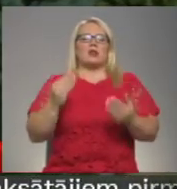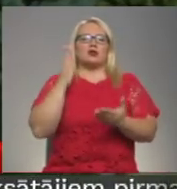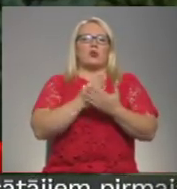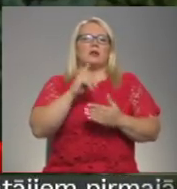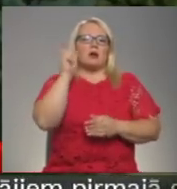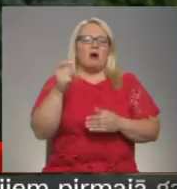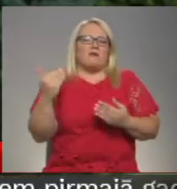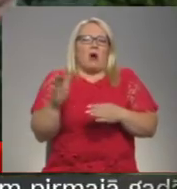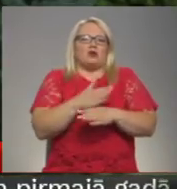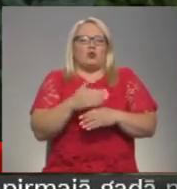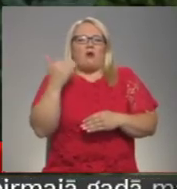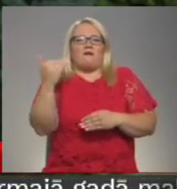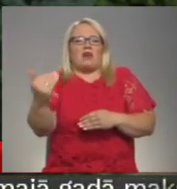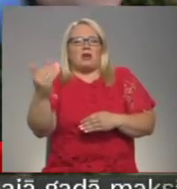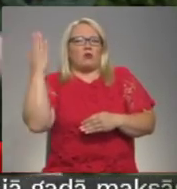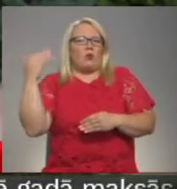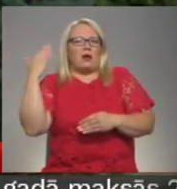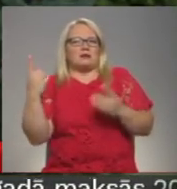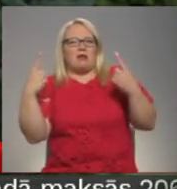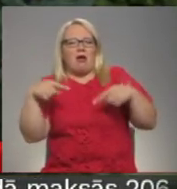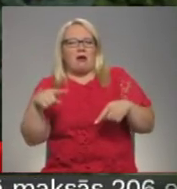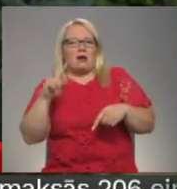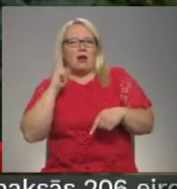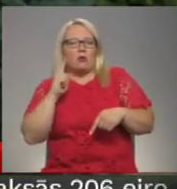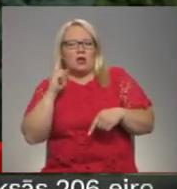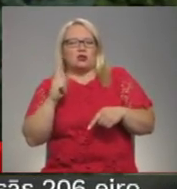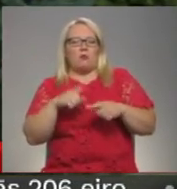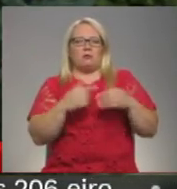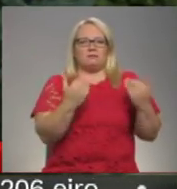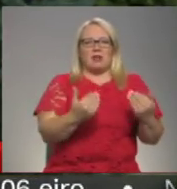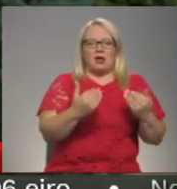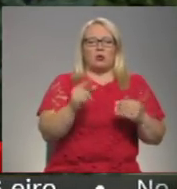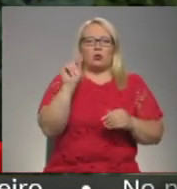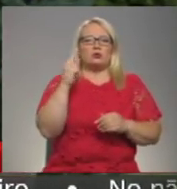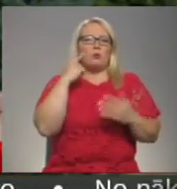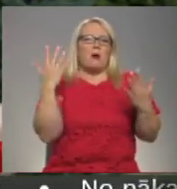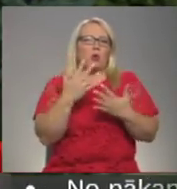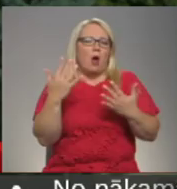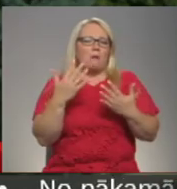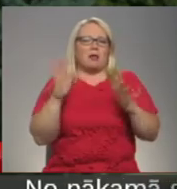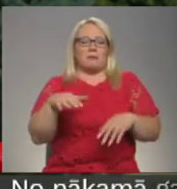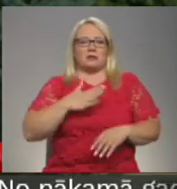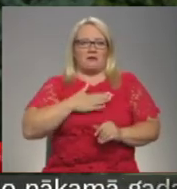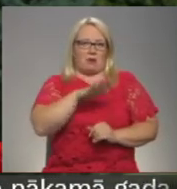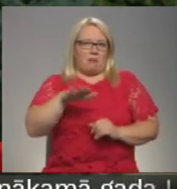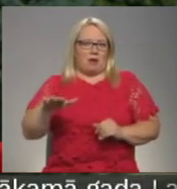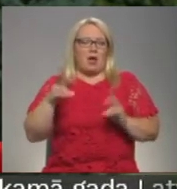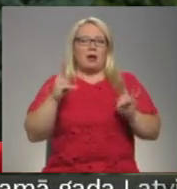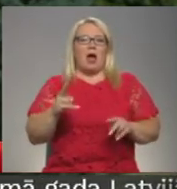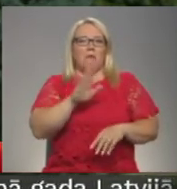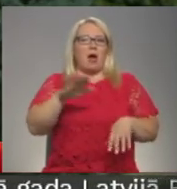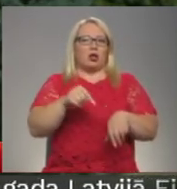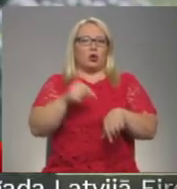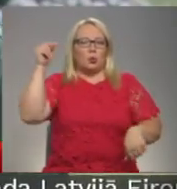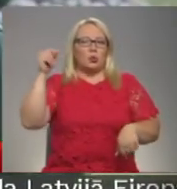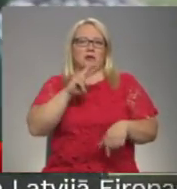varbūt atšķirās no viņu laika posma. Mazliet arī padomāt par saviem bērniem, kā viņi jūtās,